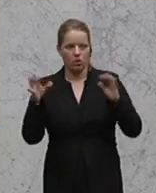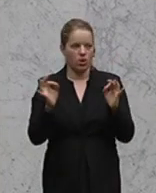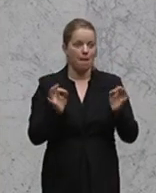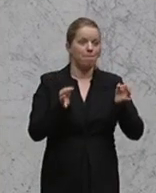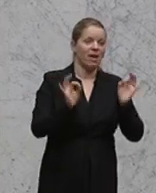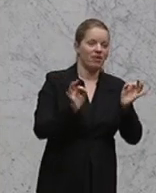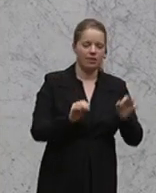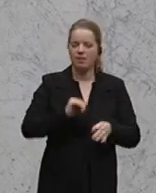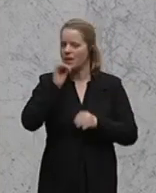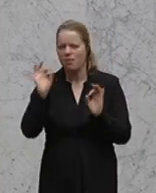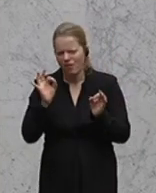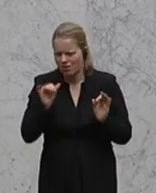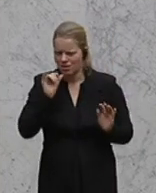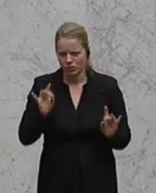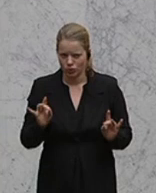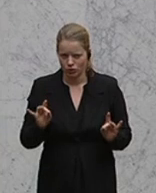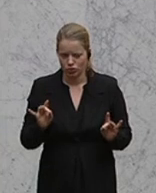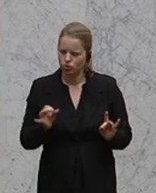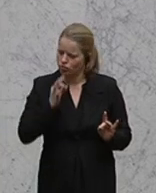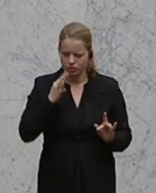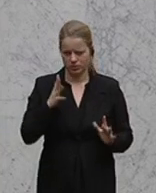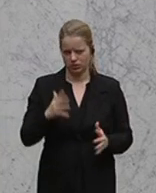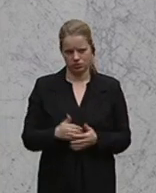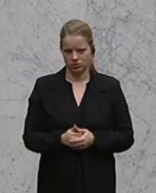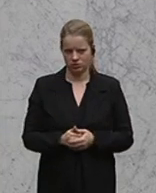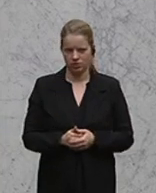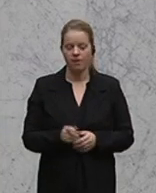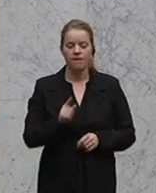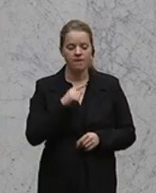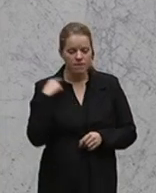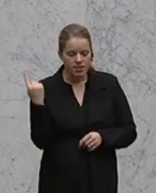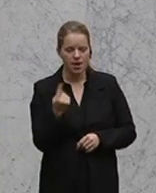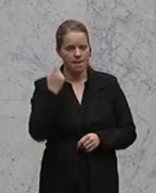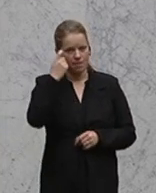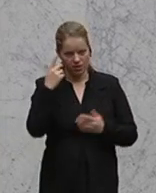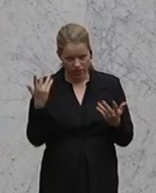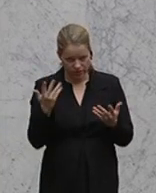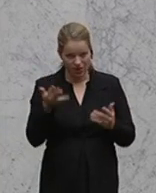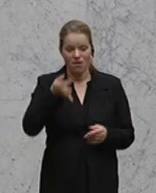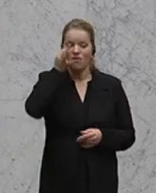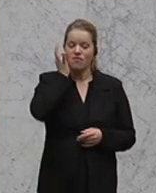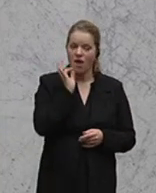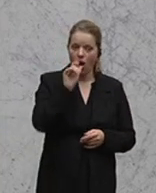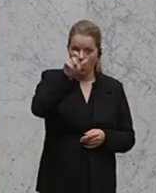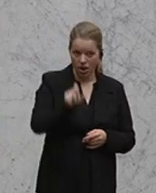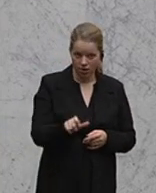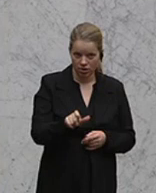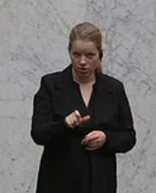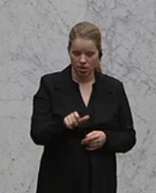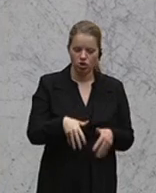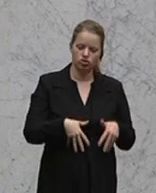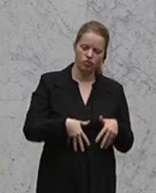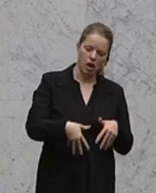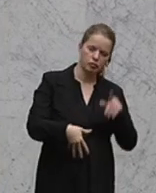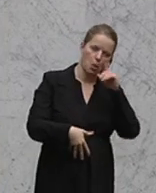perfekt und nicht perfekt ist, das stimmt so nicht. Wir gestatten das, Frauen keine Schwangerschaft auf Probe